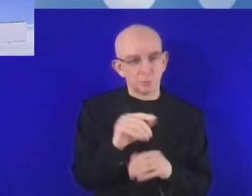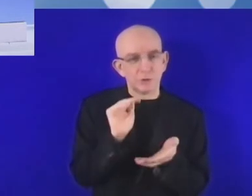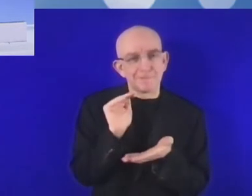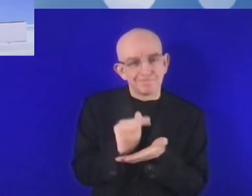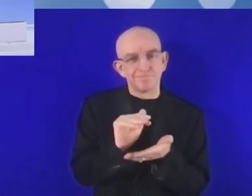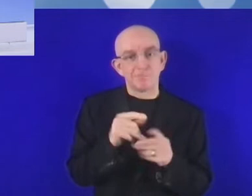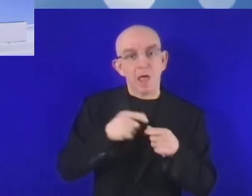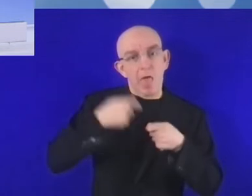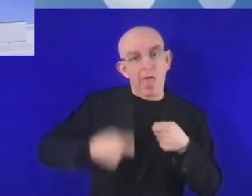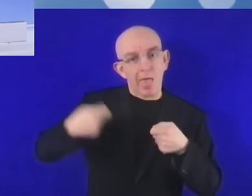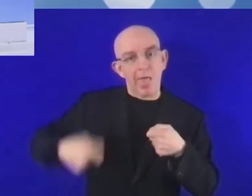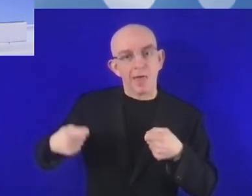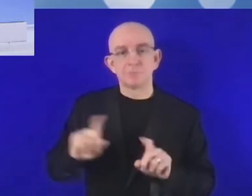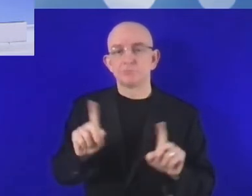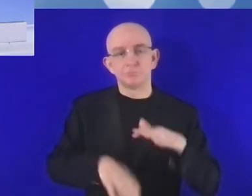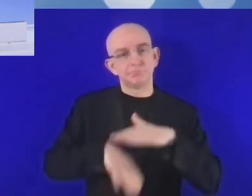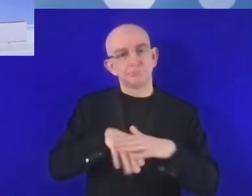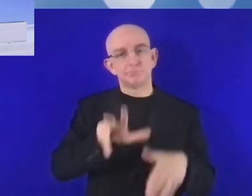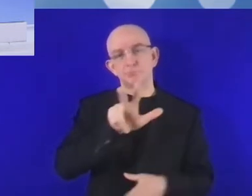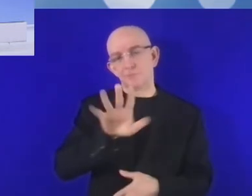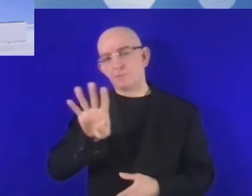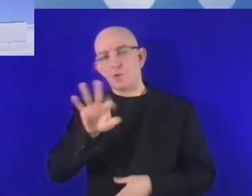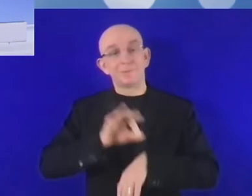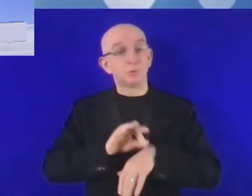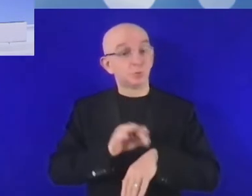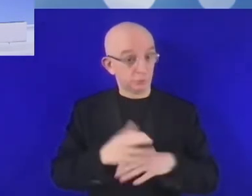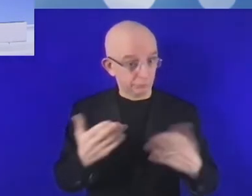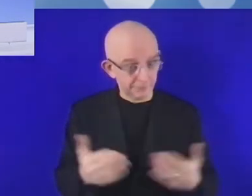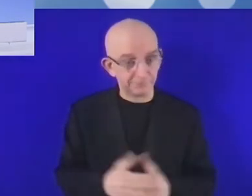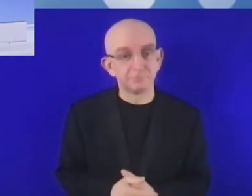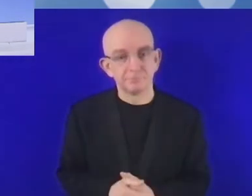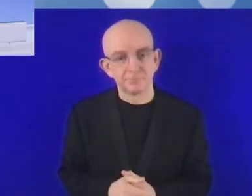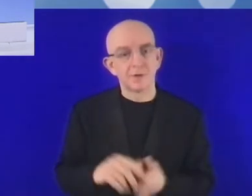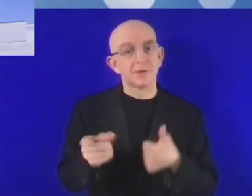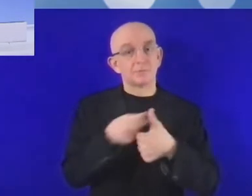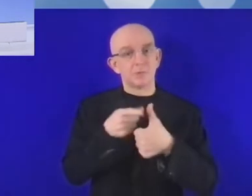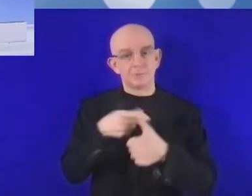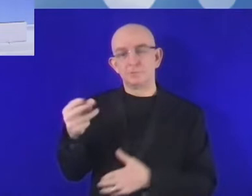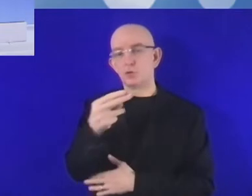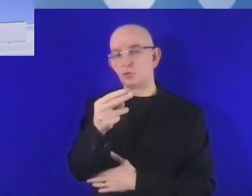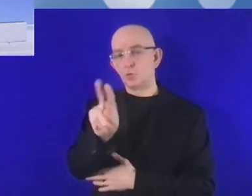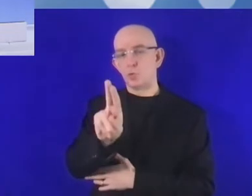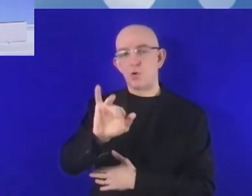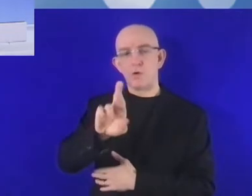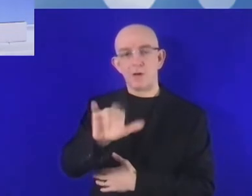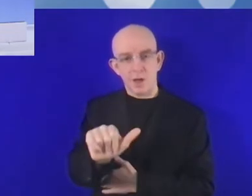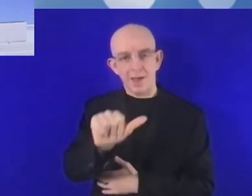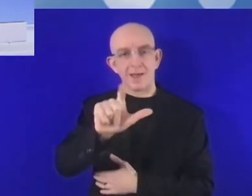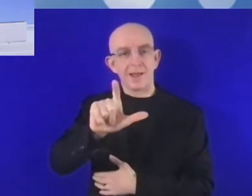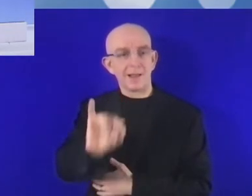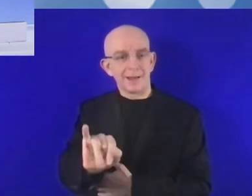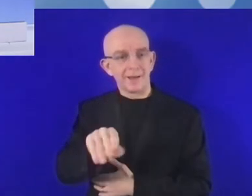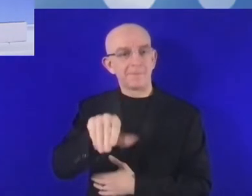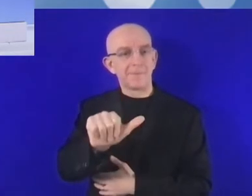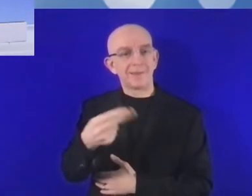aby Państwo ograniczyli się do krótkich, trzyminutowych wypowiedzi. Zacznę od minister